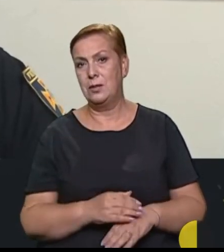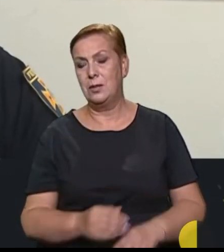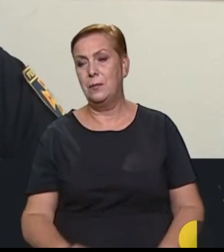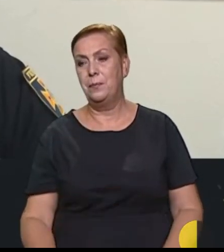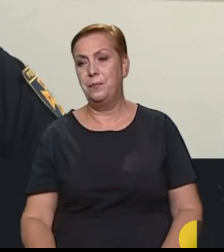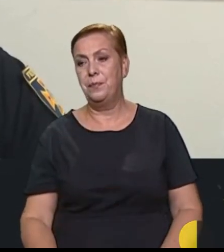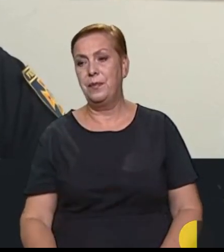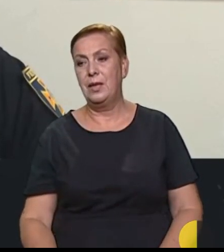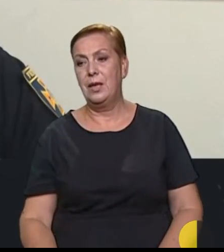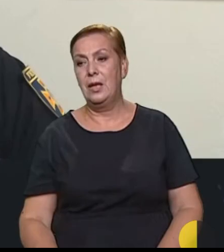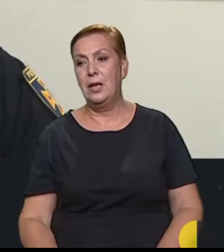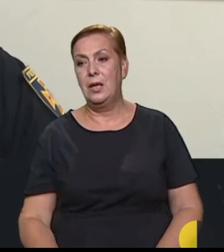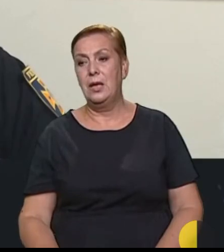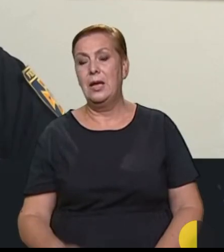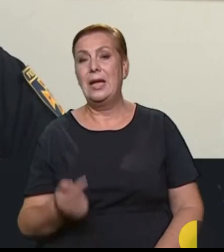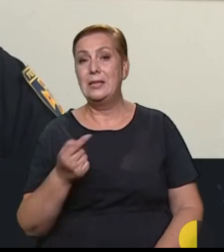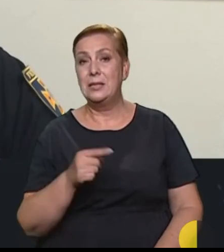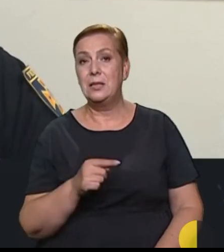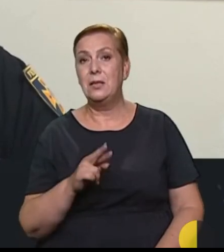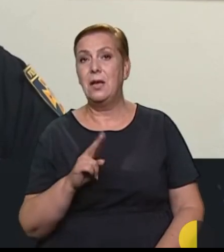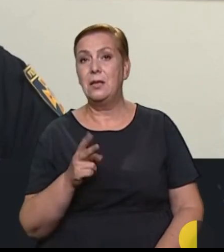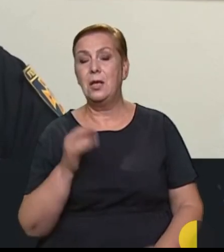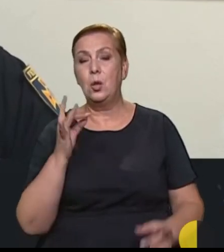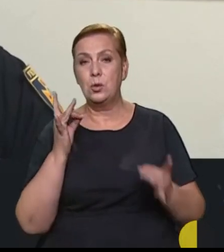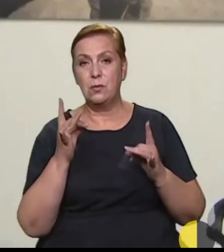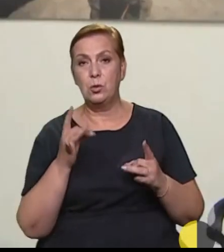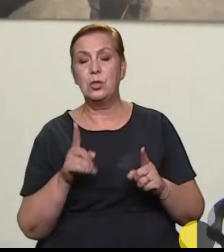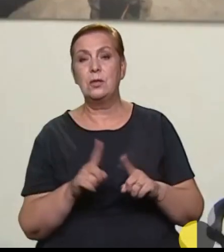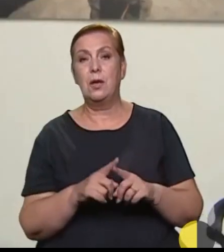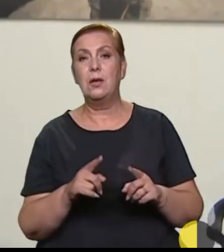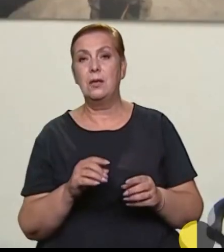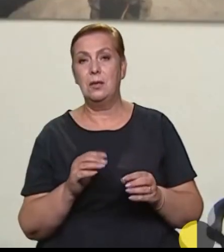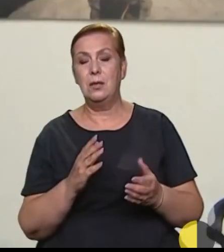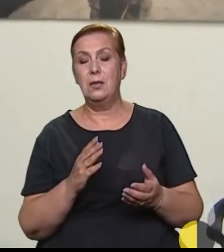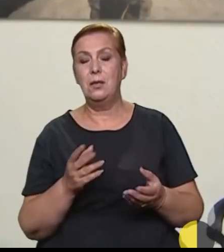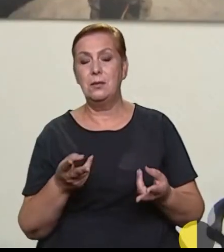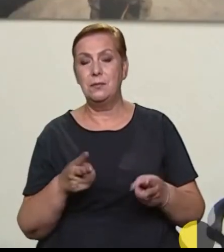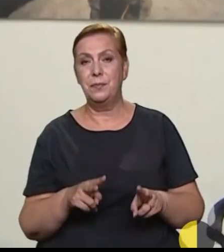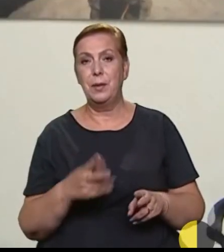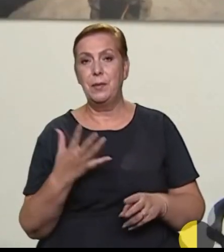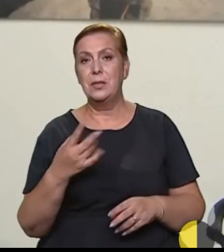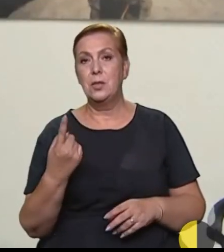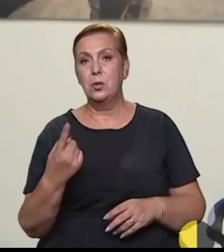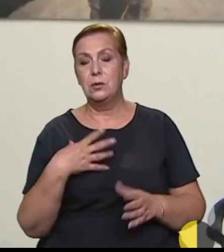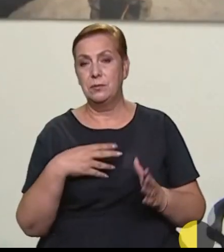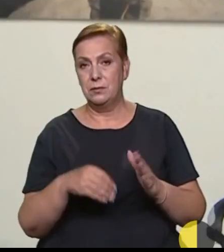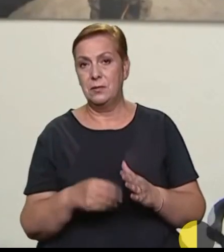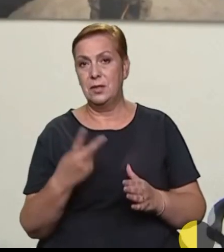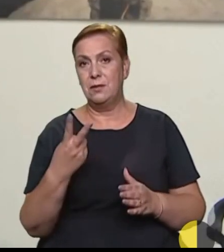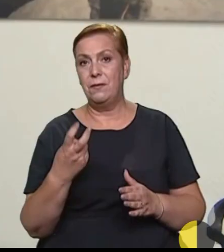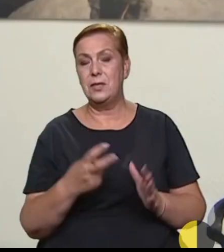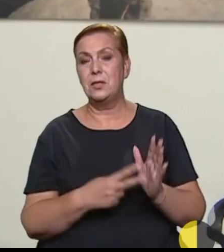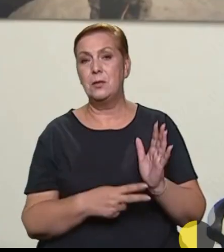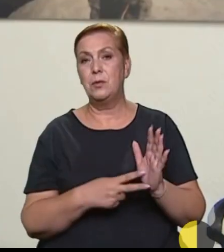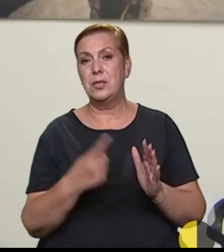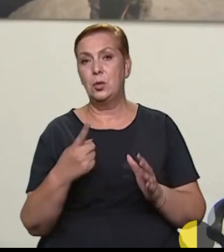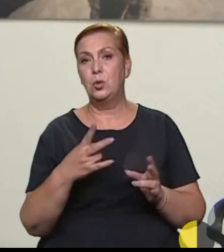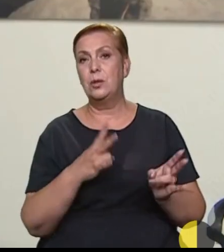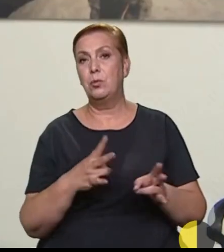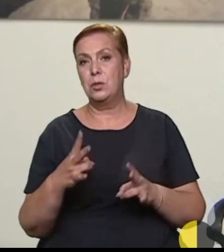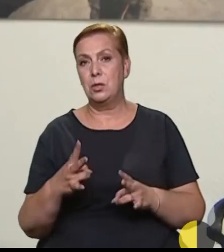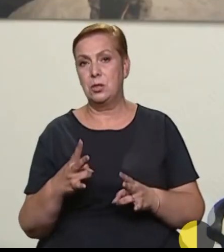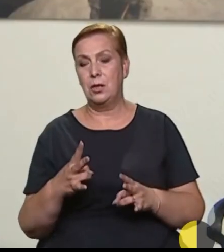Ті, які озвучили, вони залишаються. 51 особа загинула, 271 постраждали.